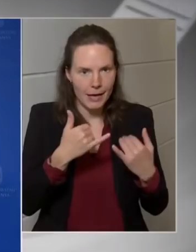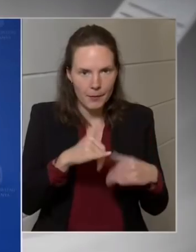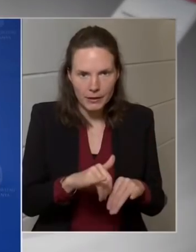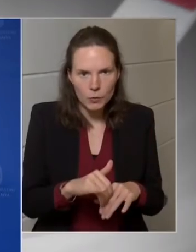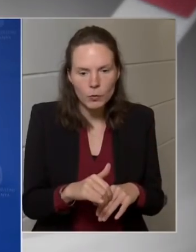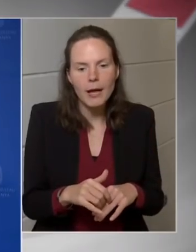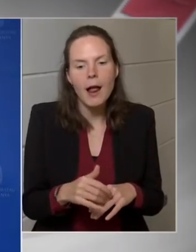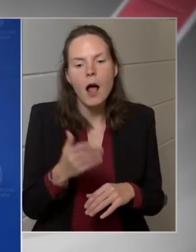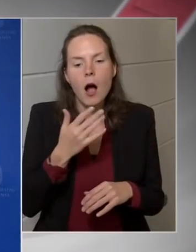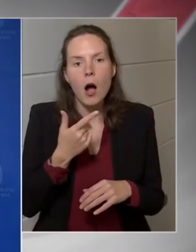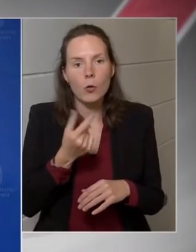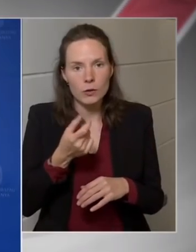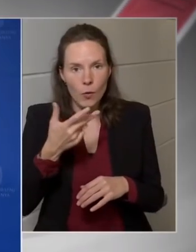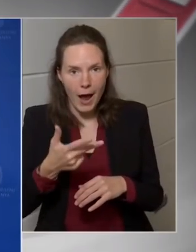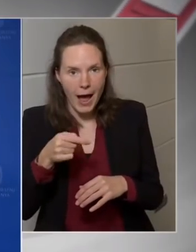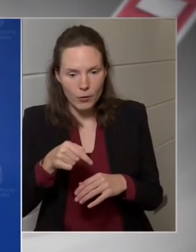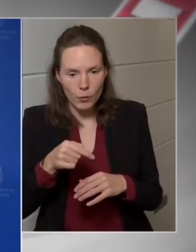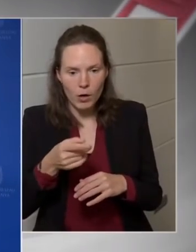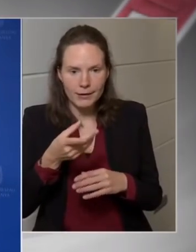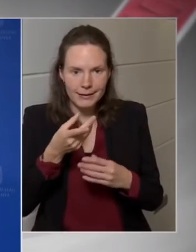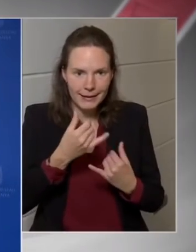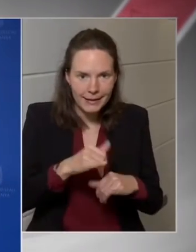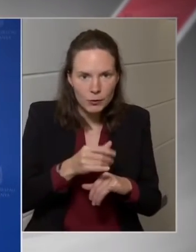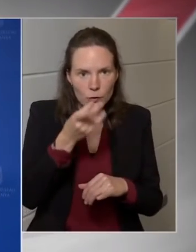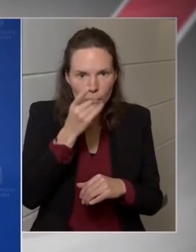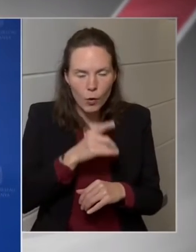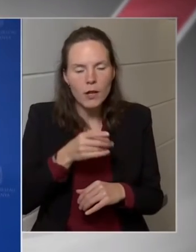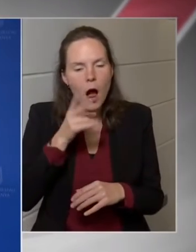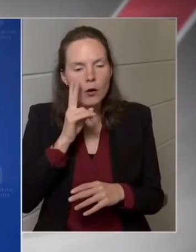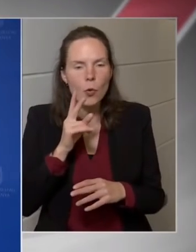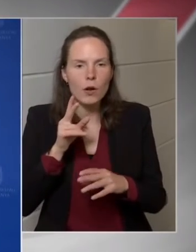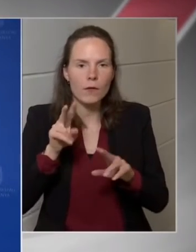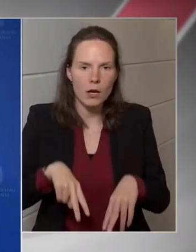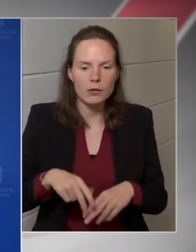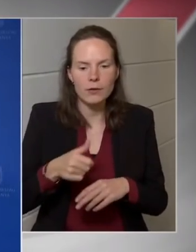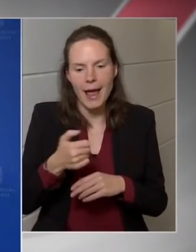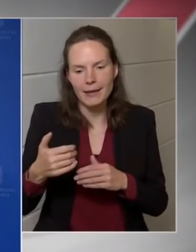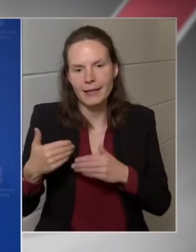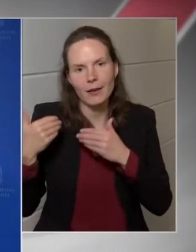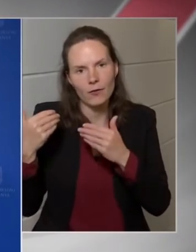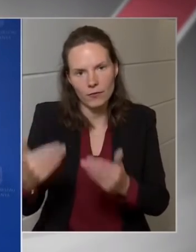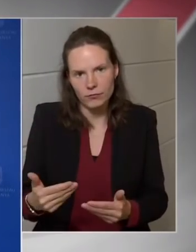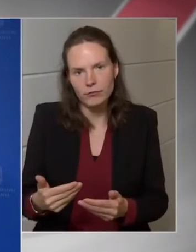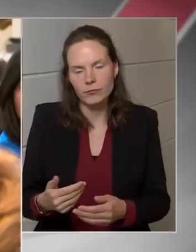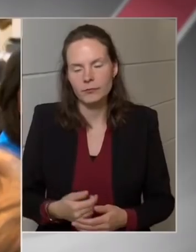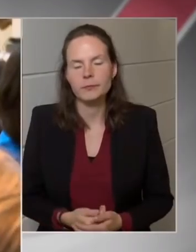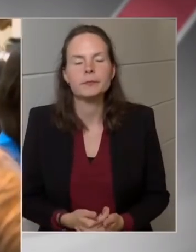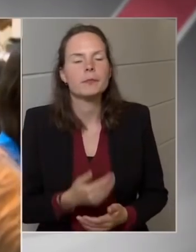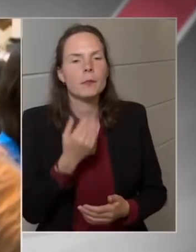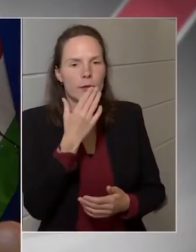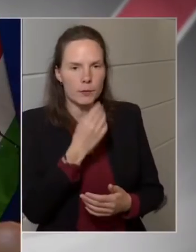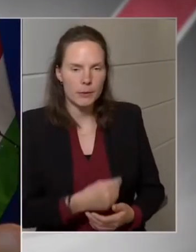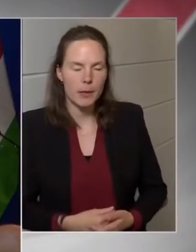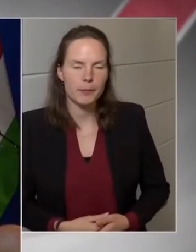-ban indulna, az szóval szóval egyéves késődelmet fog szembedni. Köszönöm szépen.